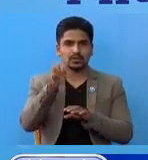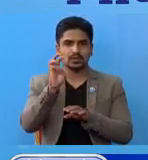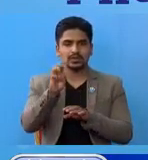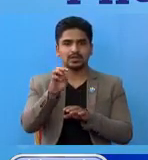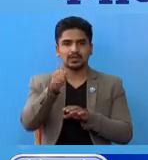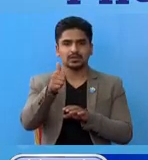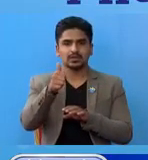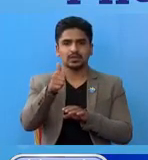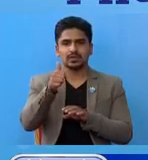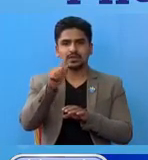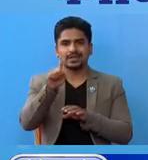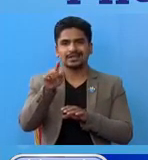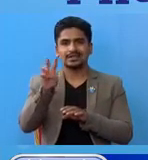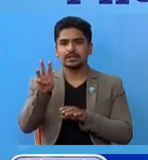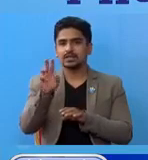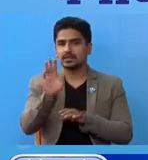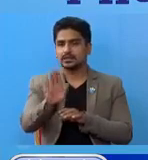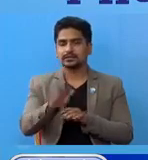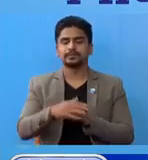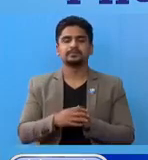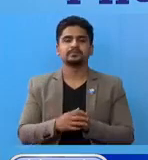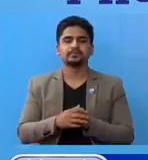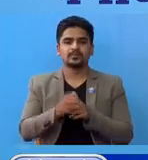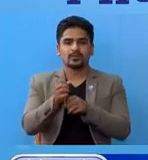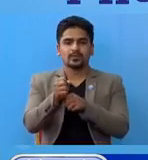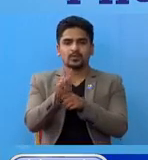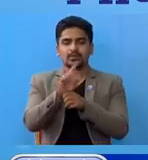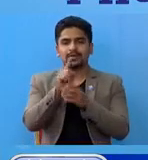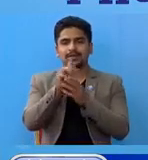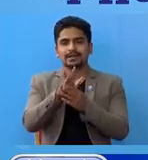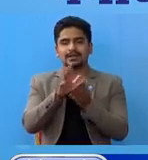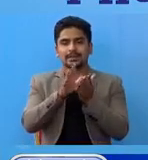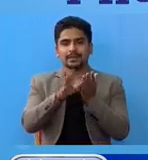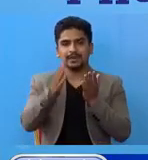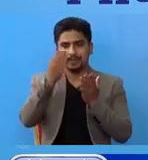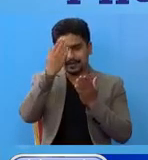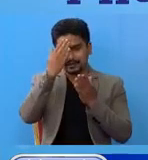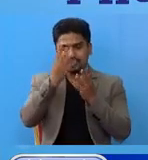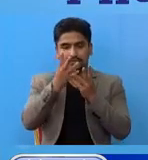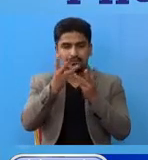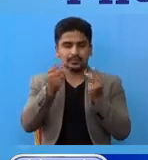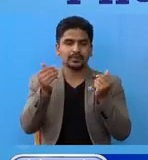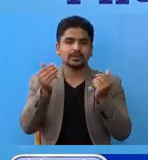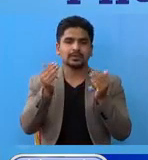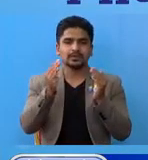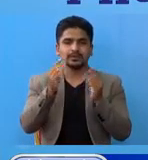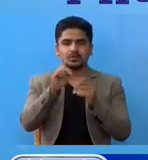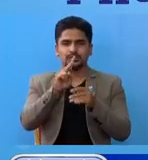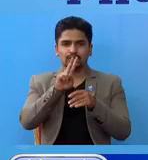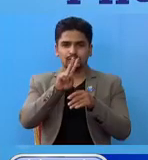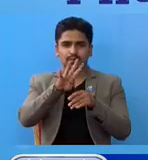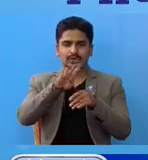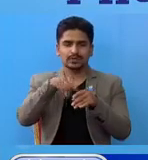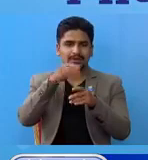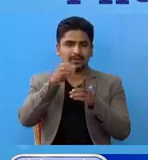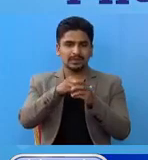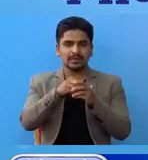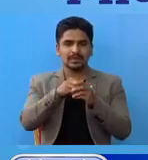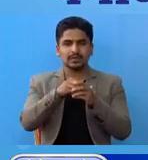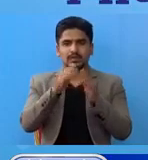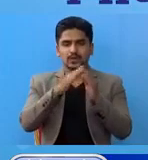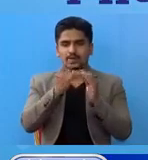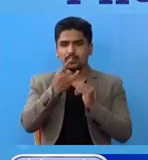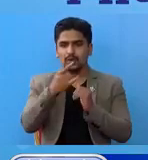,063 रहेको छा। कोबिड-19 वाट संक्रमन मुक्त भाई गत 24 गंटा मां